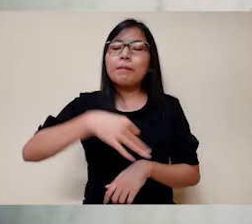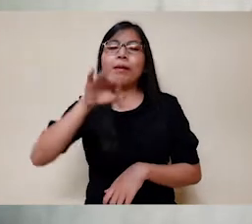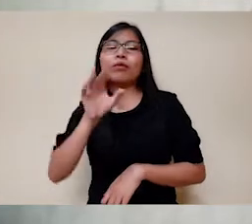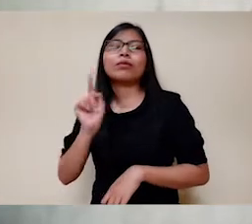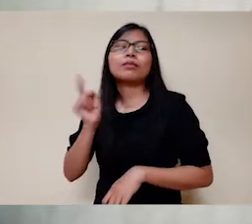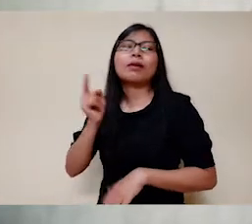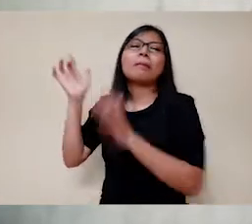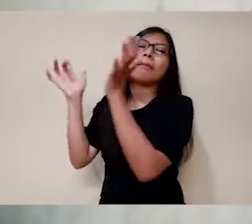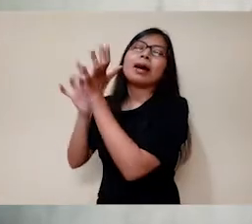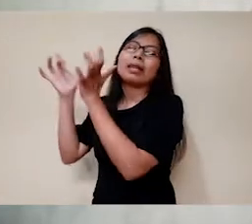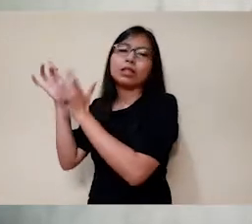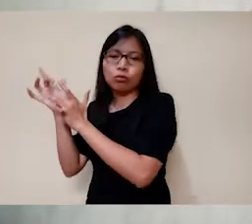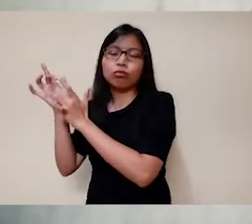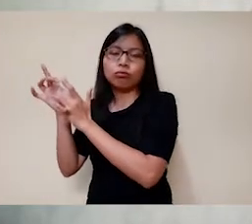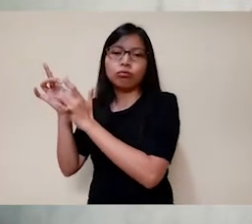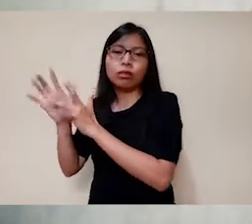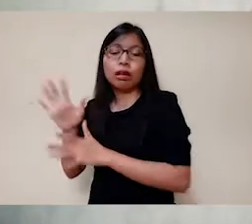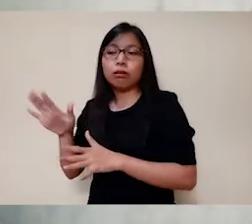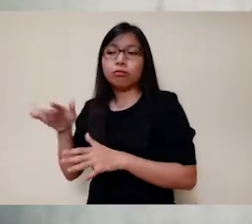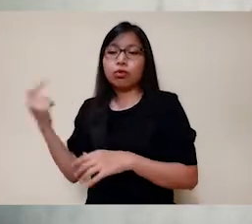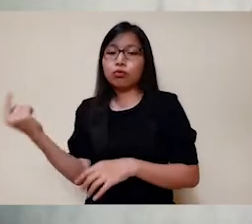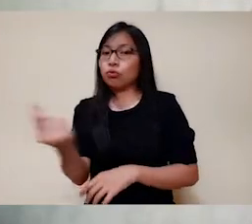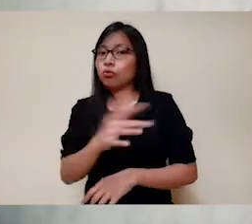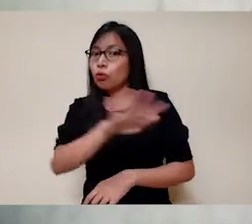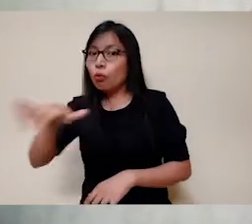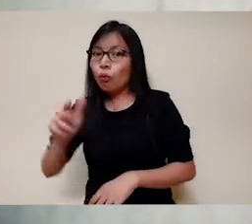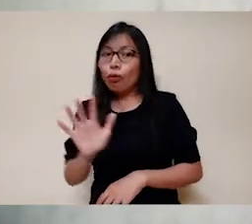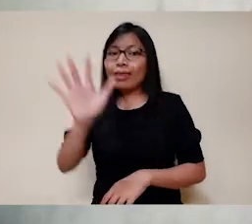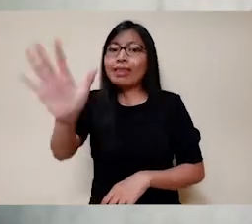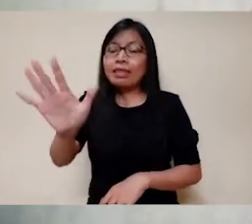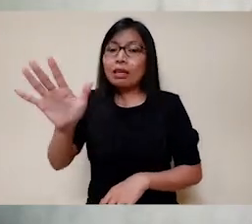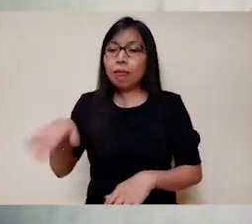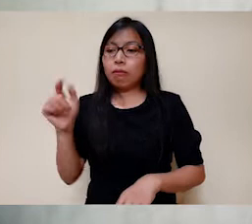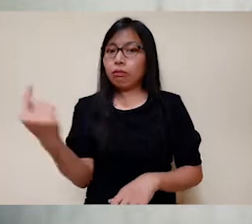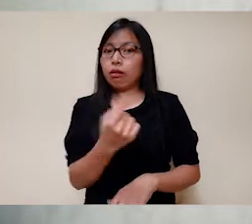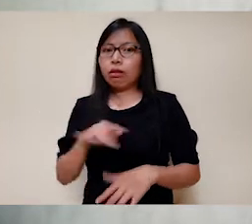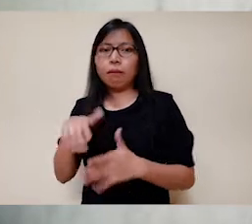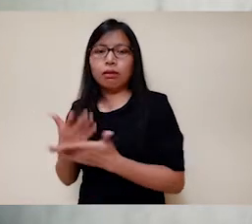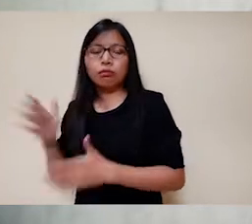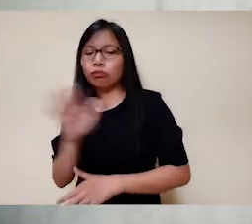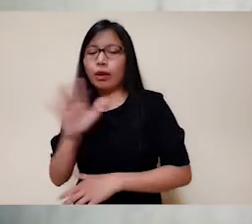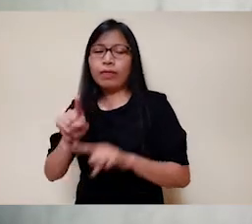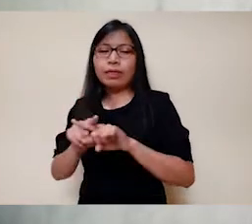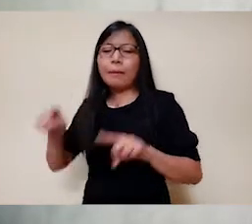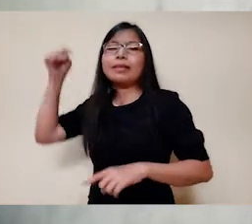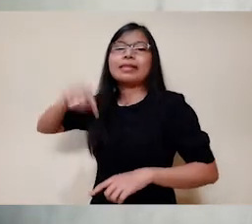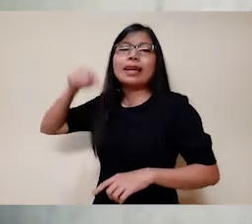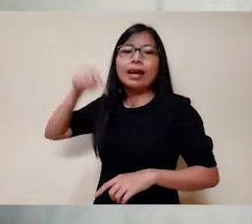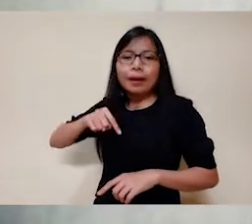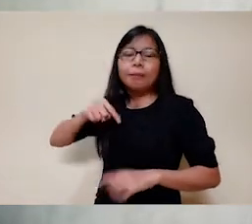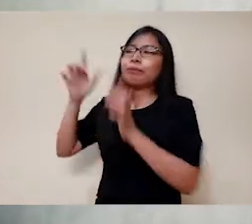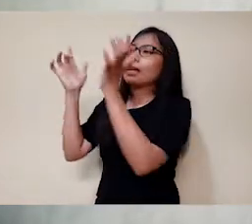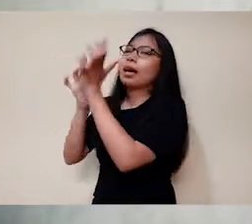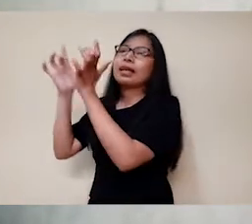setelah fisik dan raga ini mati, tetapi terjadi juga saat ini di dalam Kristus. Maka mari kita